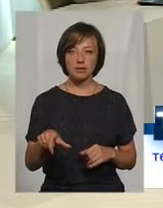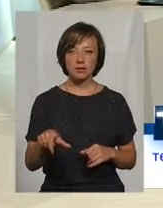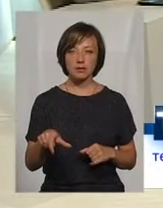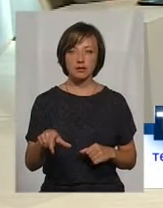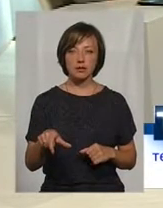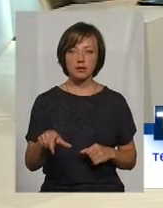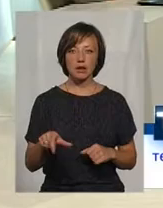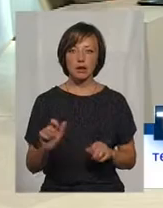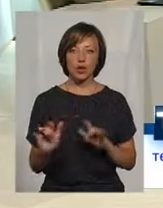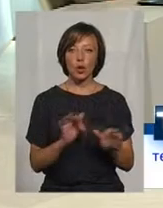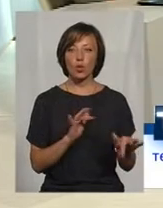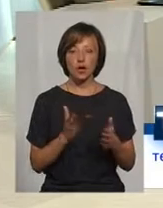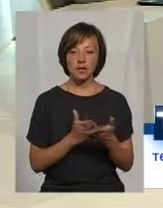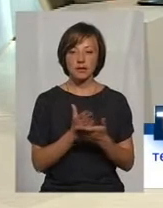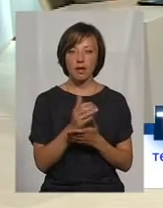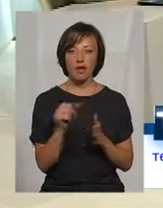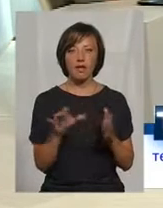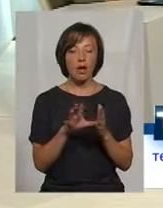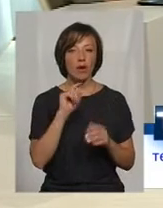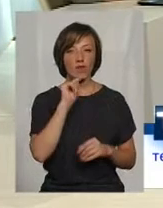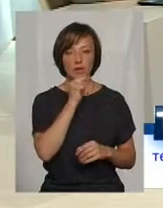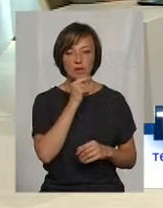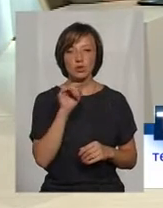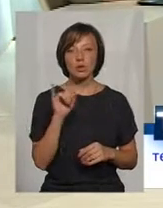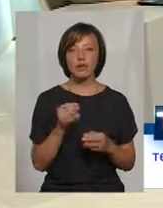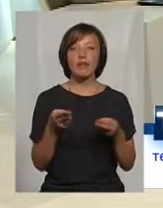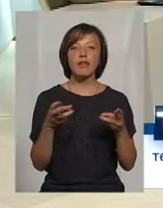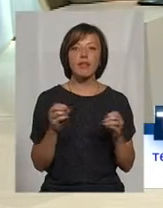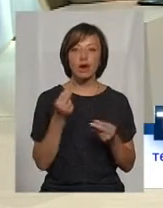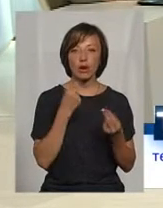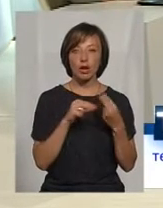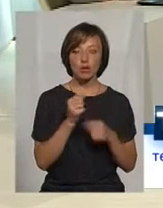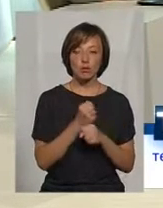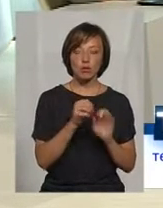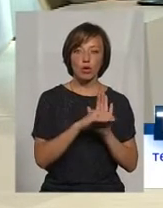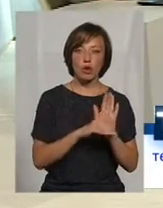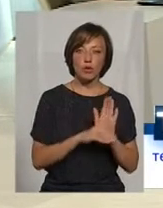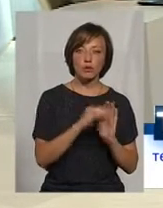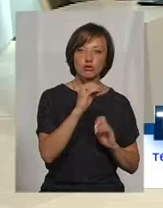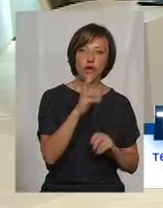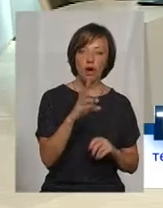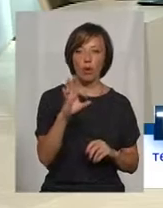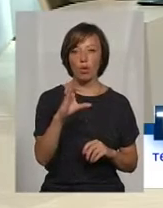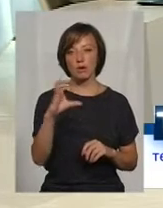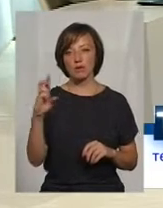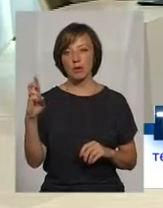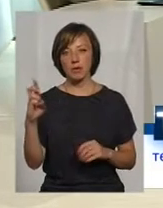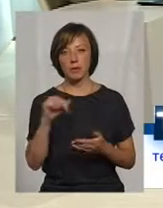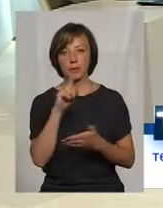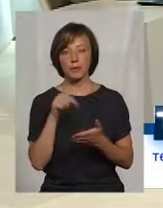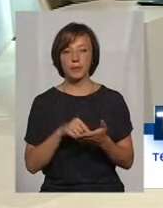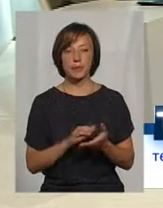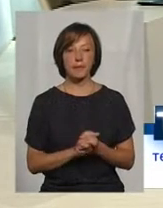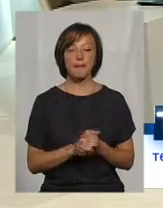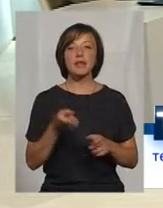людей, власне, рухатися шляхом енергоефективності? І де ефективніше працює ця програма? В ЖЕКах чи у ОСББ все-таки? Ні, ну звичайно, що